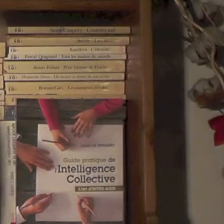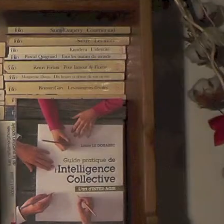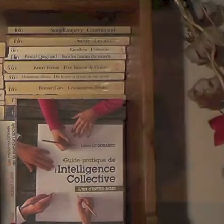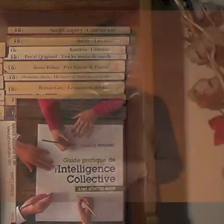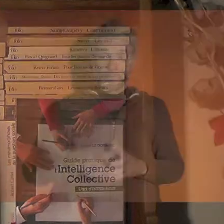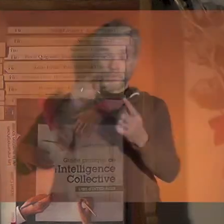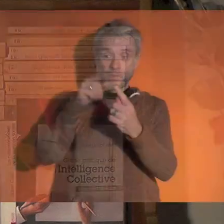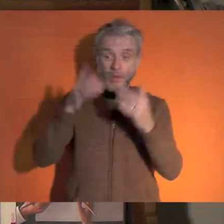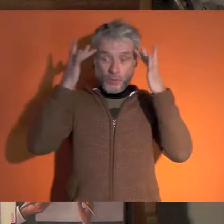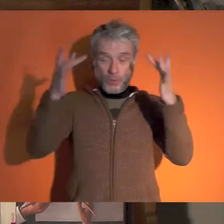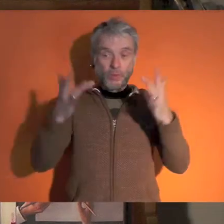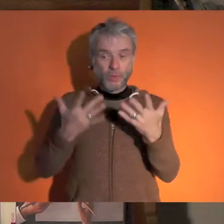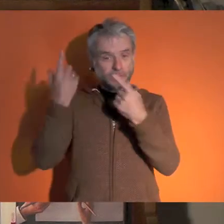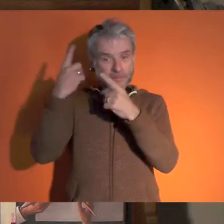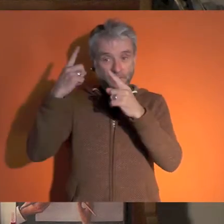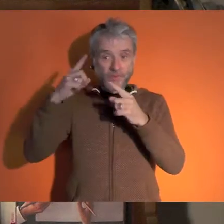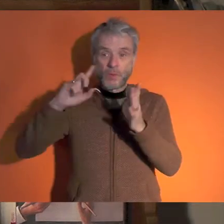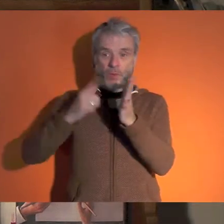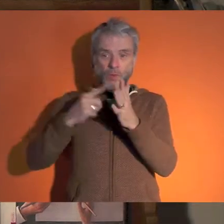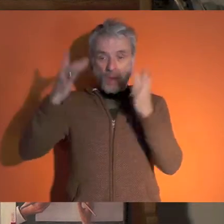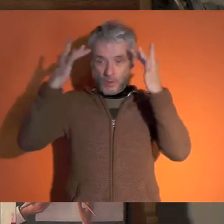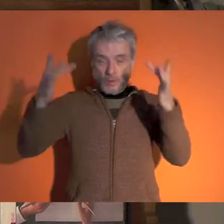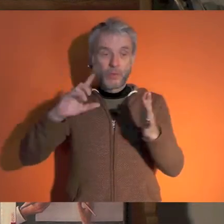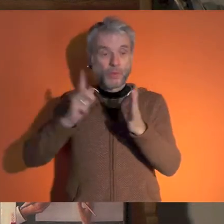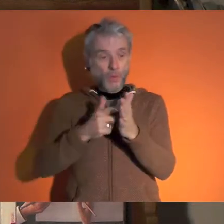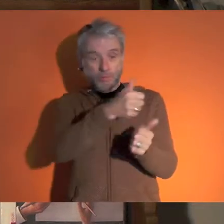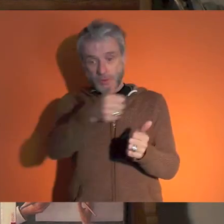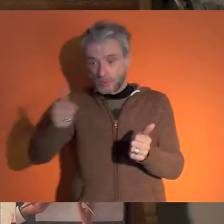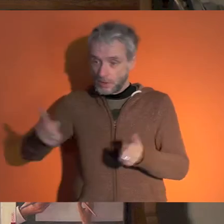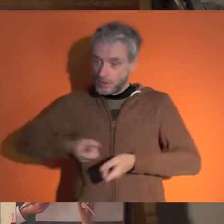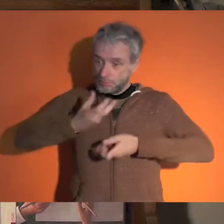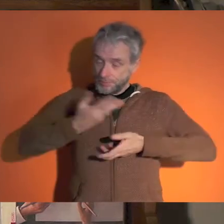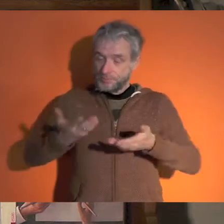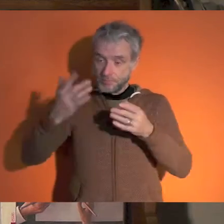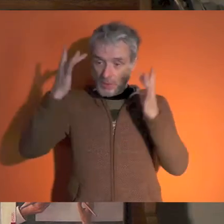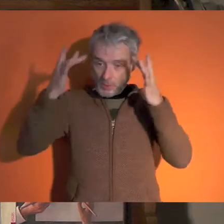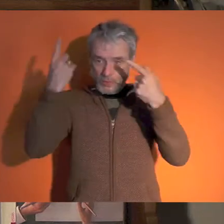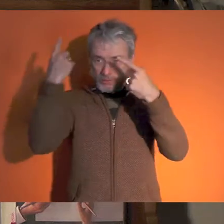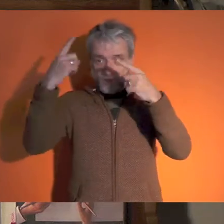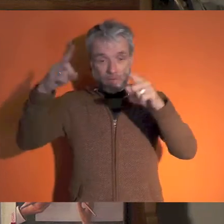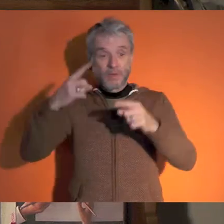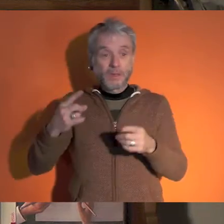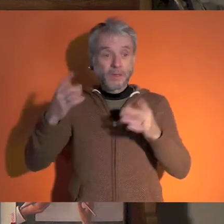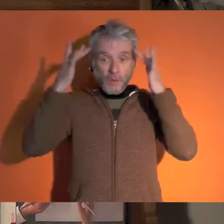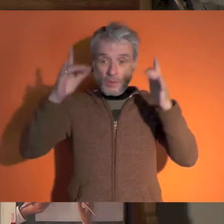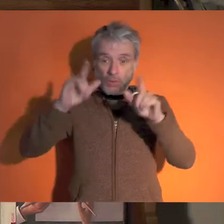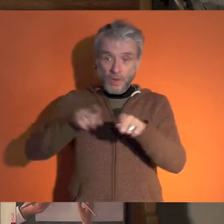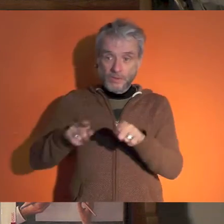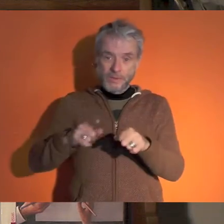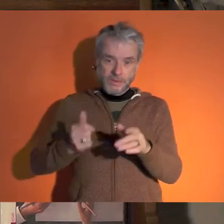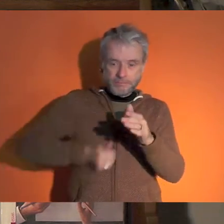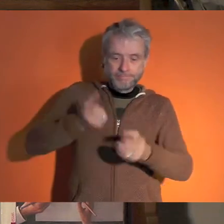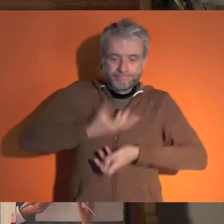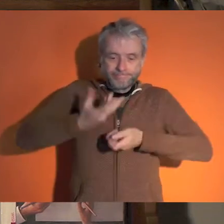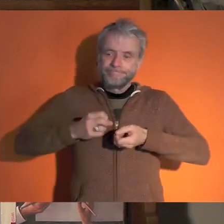En ce qui concerne la culture, nous défendons les droits culturels, les droits à chacun de s'approprier et de revendiquer la